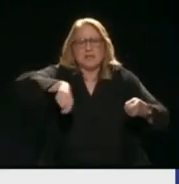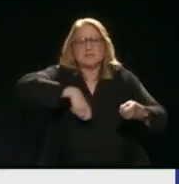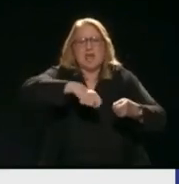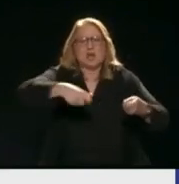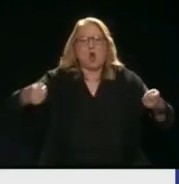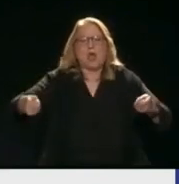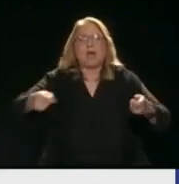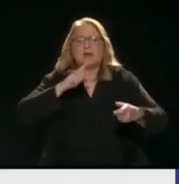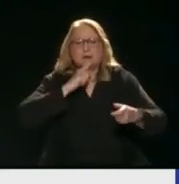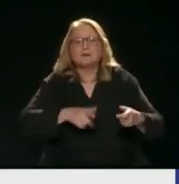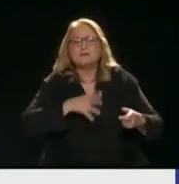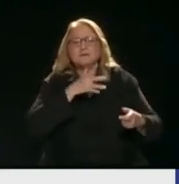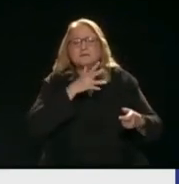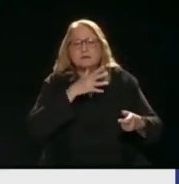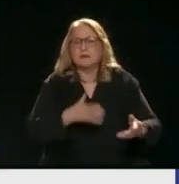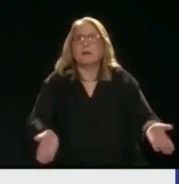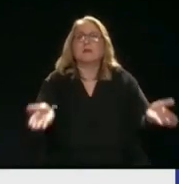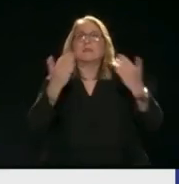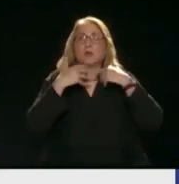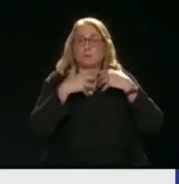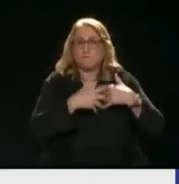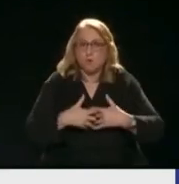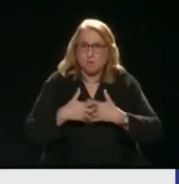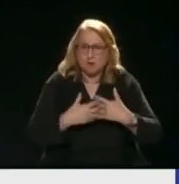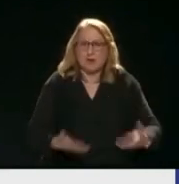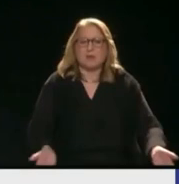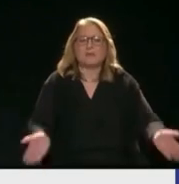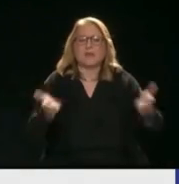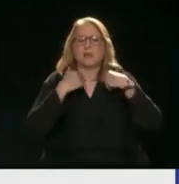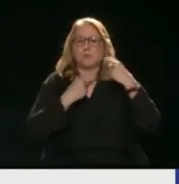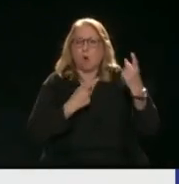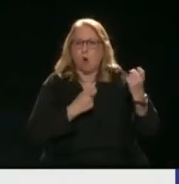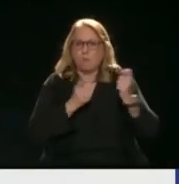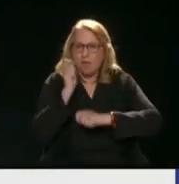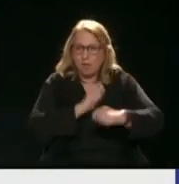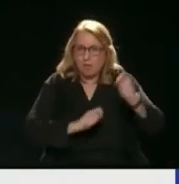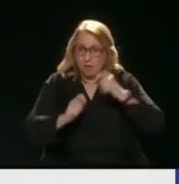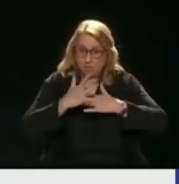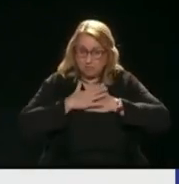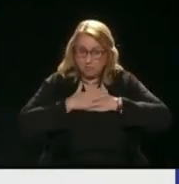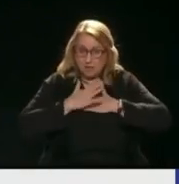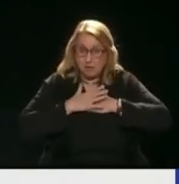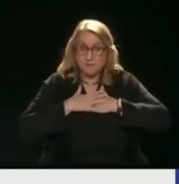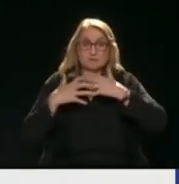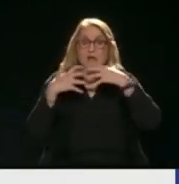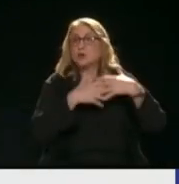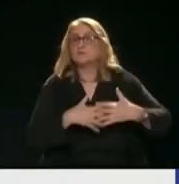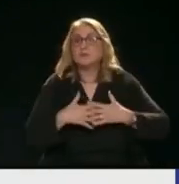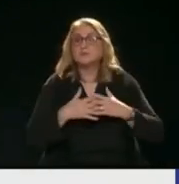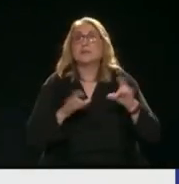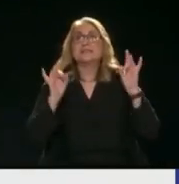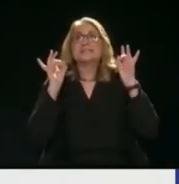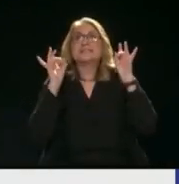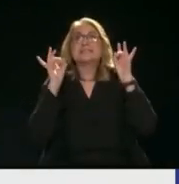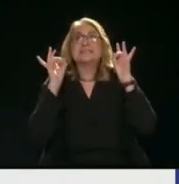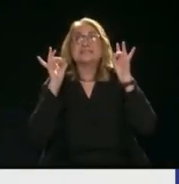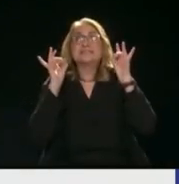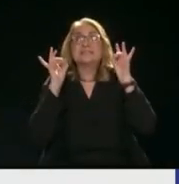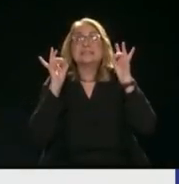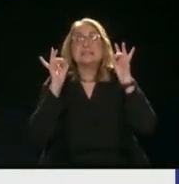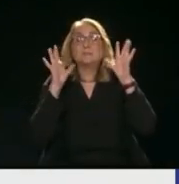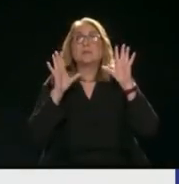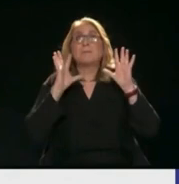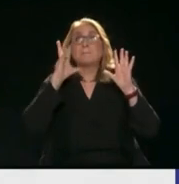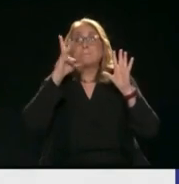Δεν μπορούμε να έχουμε εμείς οπλικά συστήματα Δεν μπορούμε να έχουμε όπλα Τι δεν μπορούμε να έχουμε Δεν έχουμε τίποτα Δεν παράγουμε τίποτα Ούτε κάλτσες στις κάλτσες που